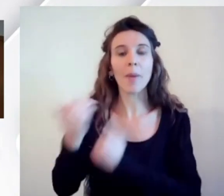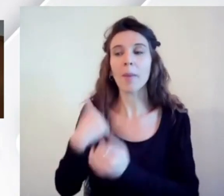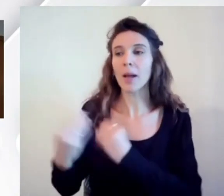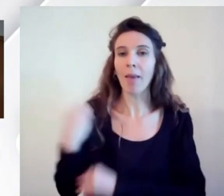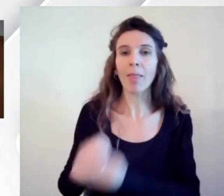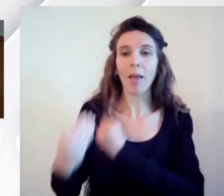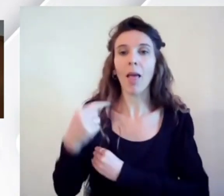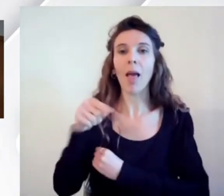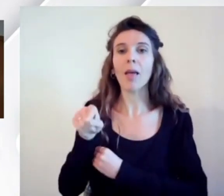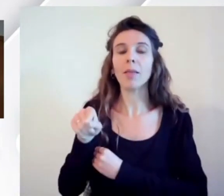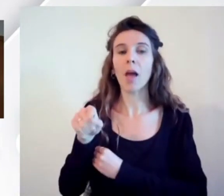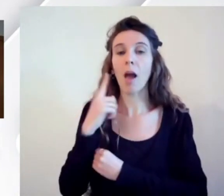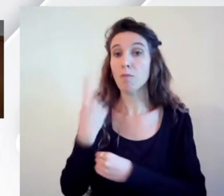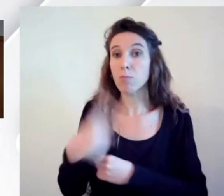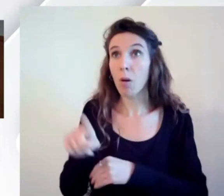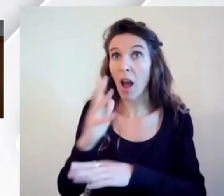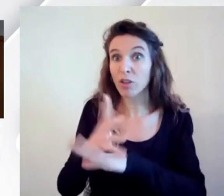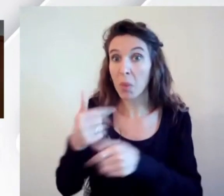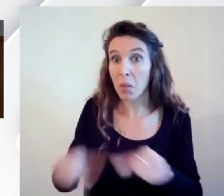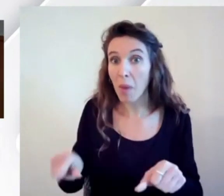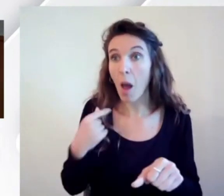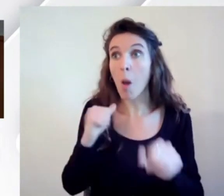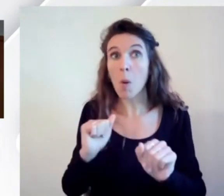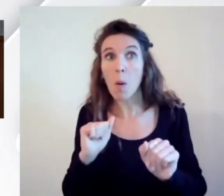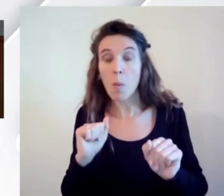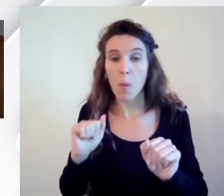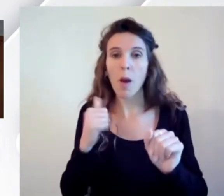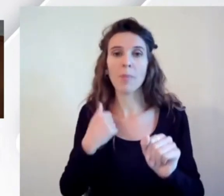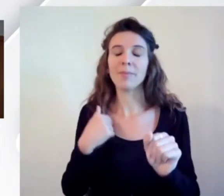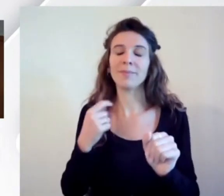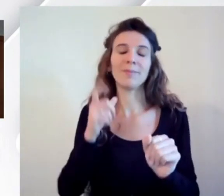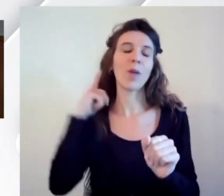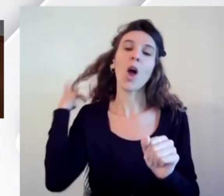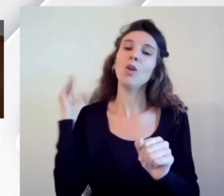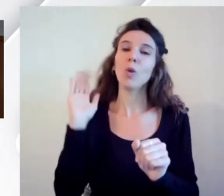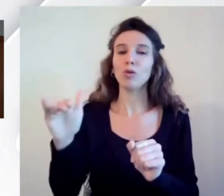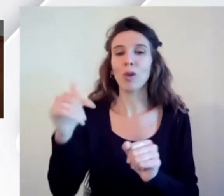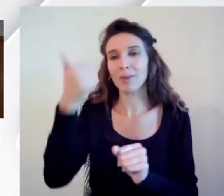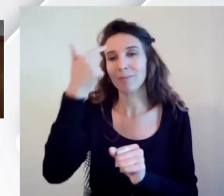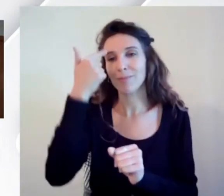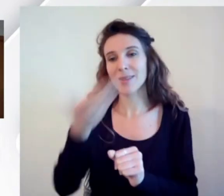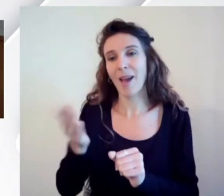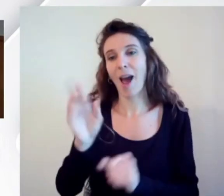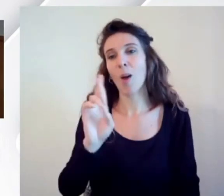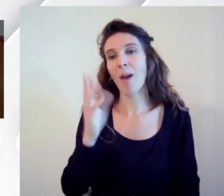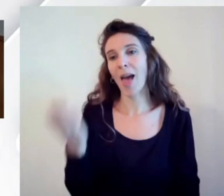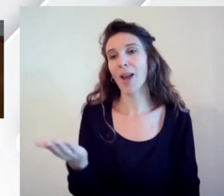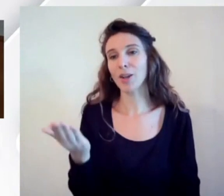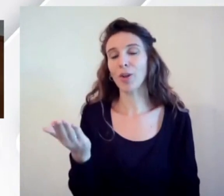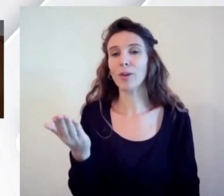caso possono essere accessibili by default e purtroppo sono come sai Roberto fra quelli che